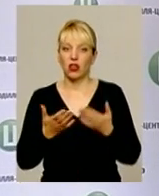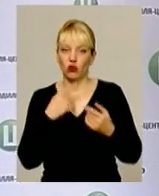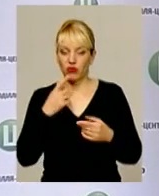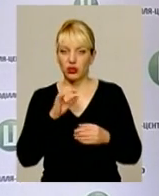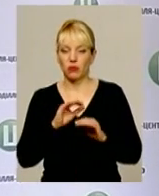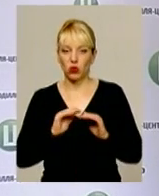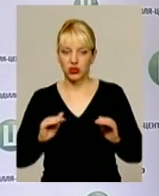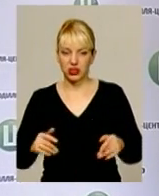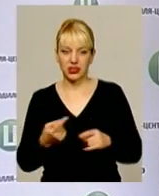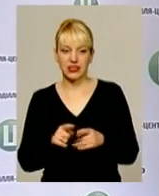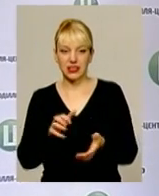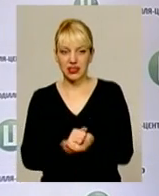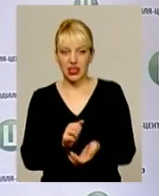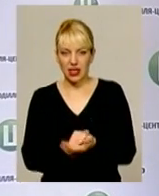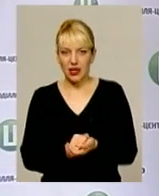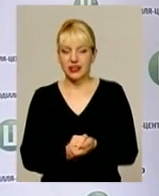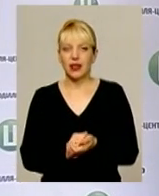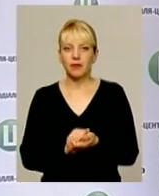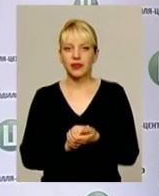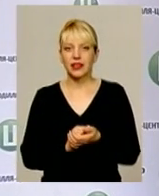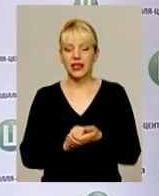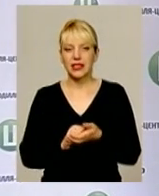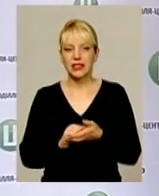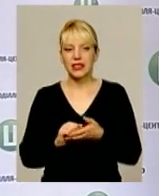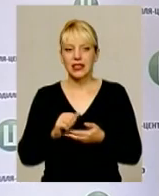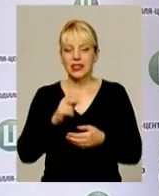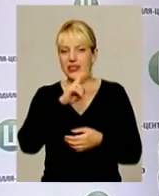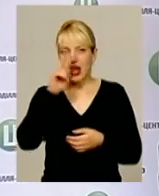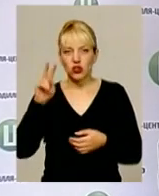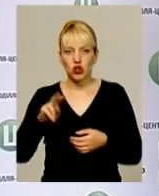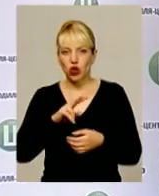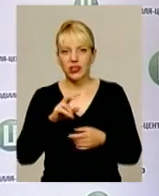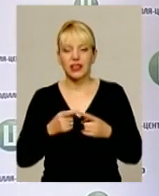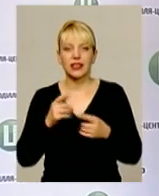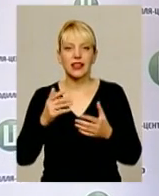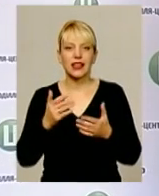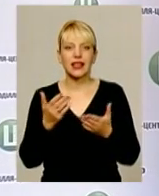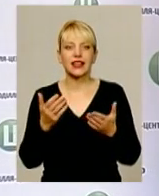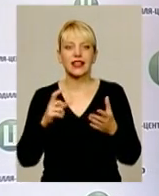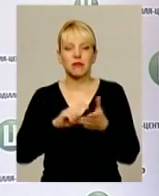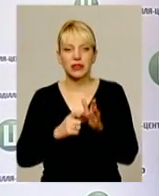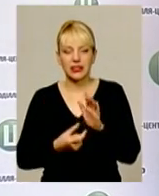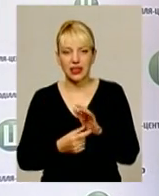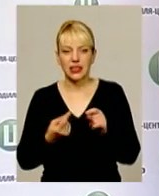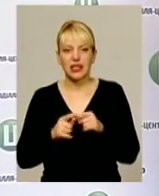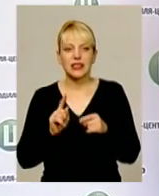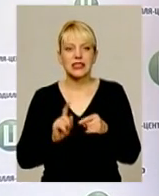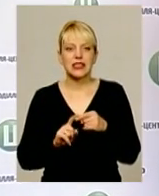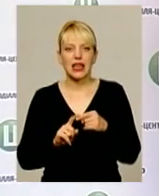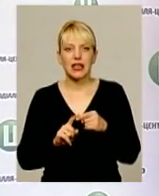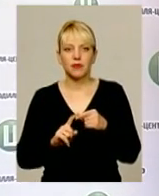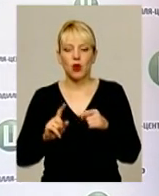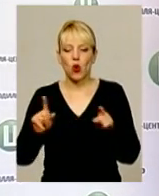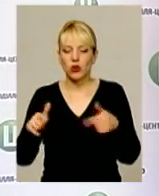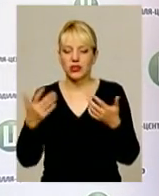звичайно, заняття в сенсорних кімнатах, це організація сенсорної кімнати, це організація якихось фізичних